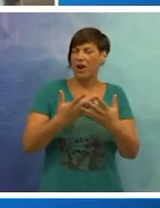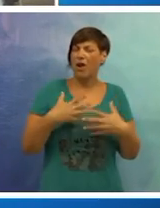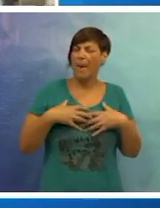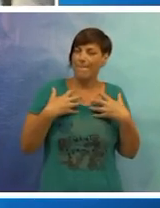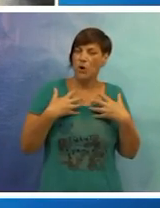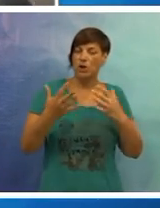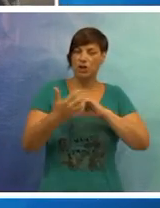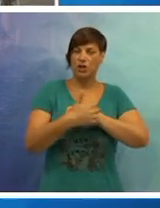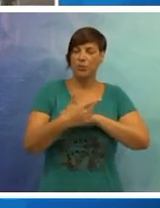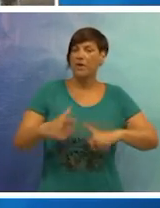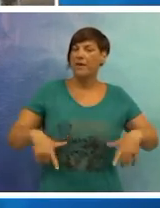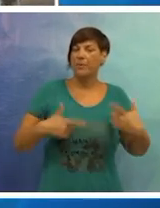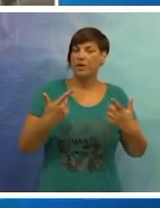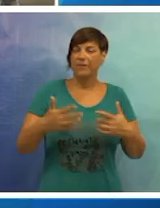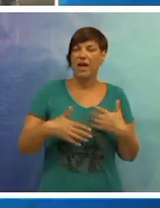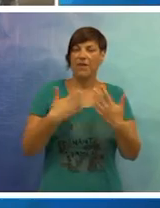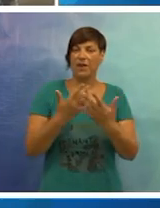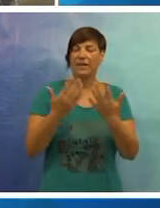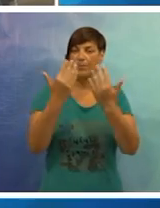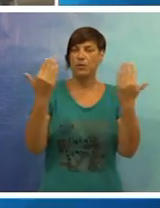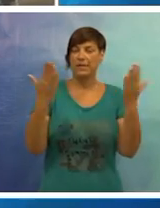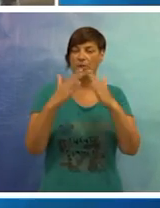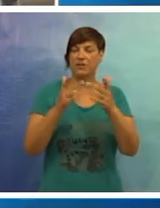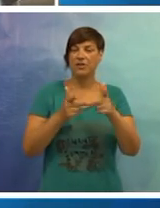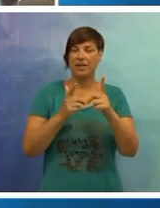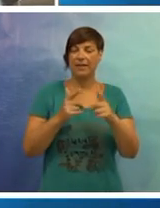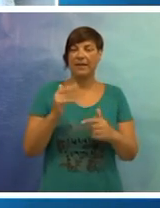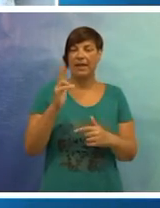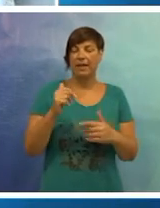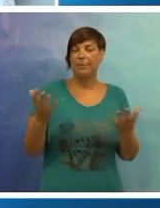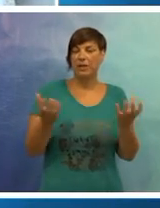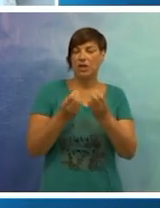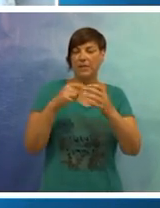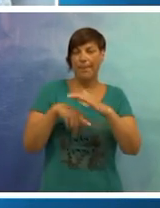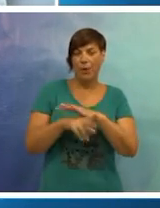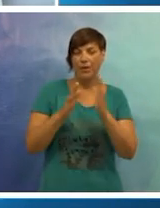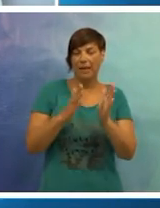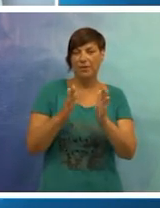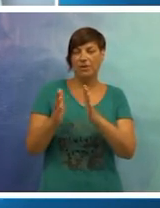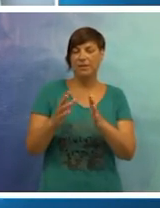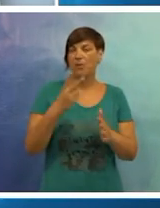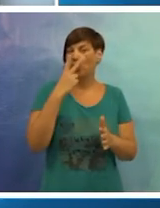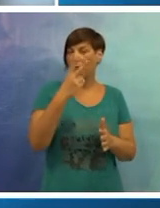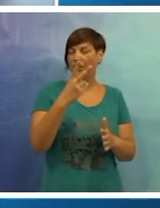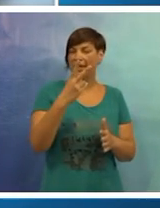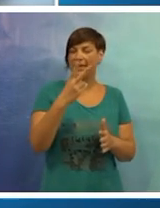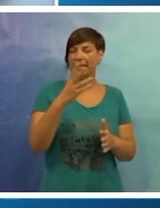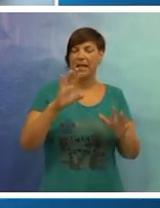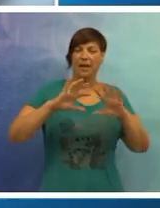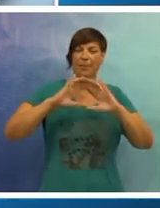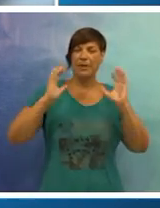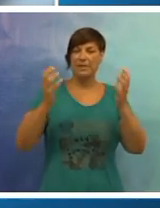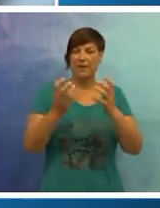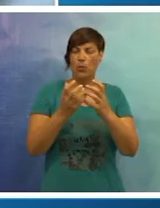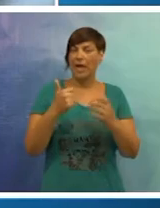falilo, ona bol koju je Dubrovni proživljava, a s time i muze domovinskog rata. Ima dosta onih pod elemenata koji se mogu vidjeti, te kad čovjek zapravo